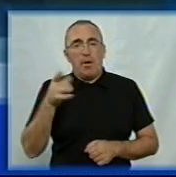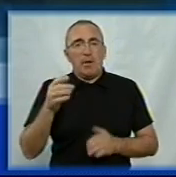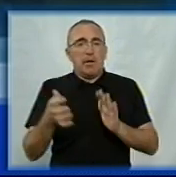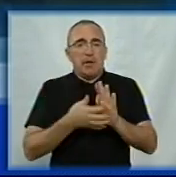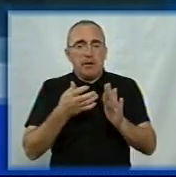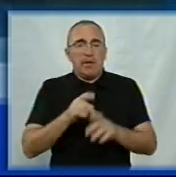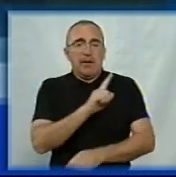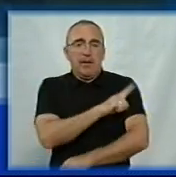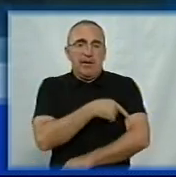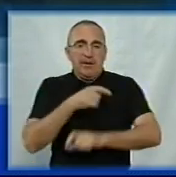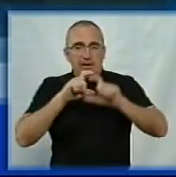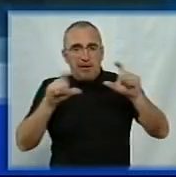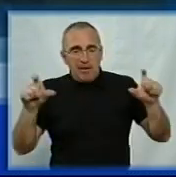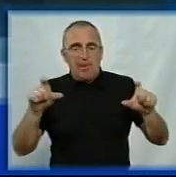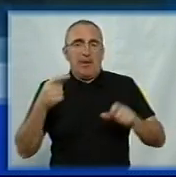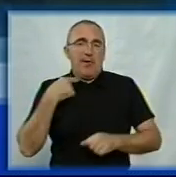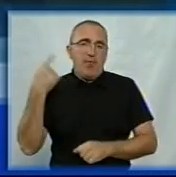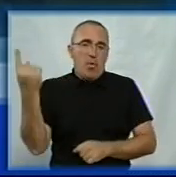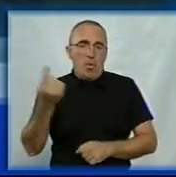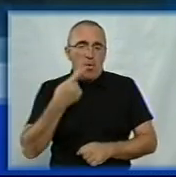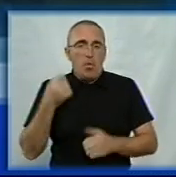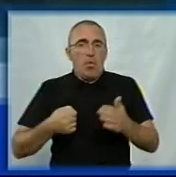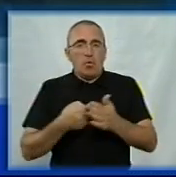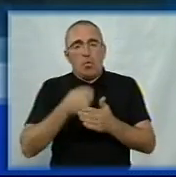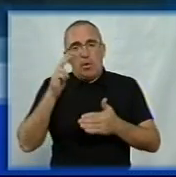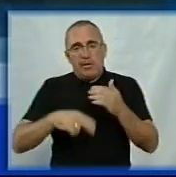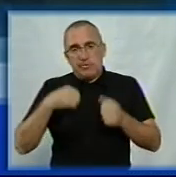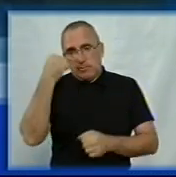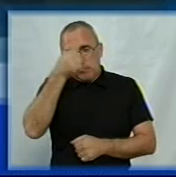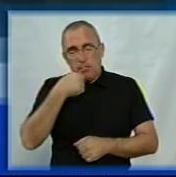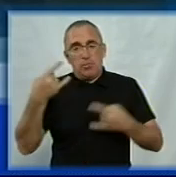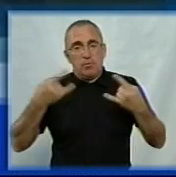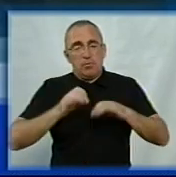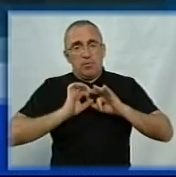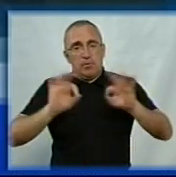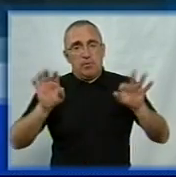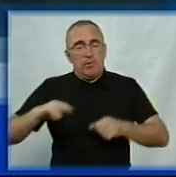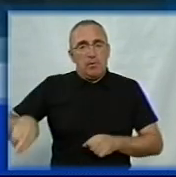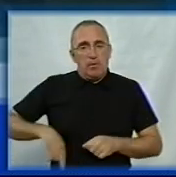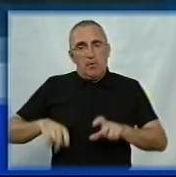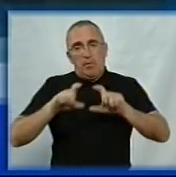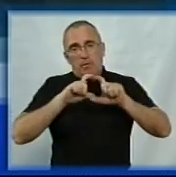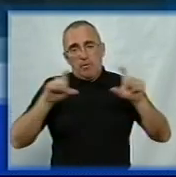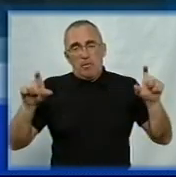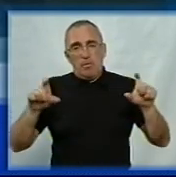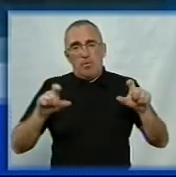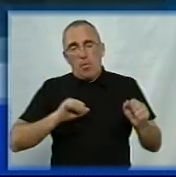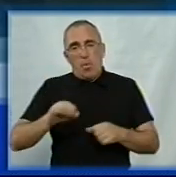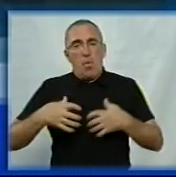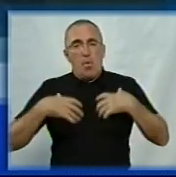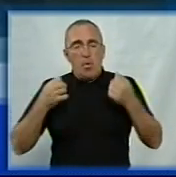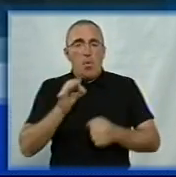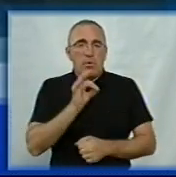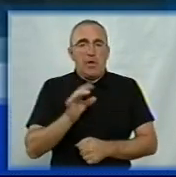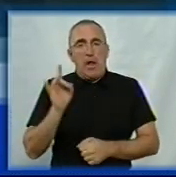вистачає лікарням та поліклінікам Кіровоградської області до кінця року. Про це Суспільному розповів директор обласного департаменту охорони здоров'я